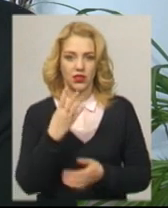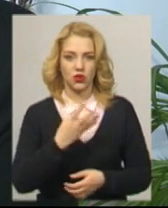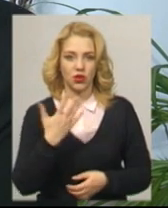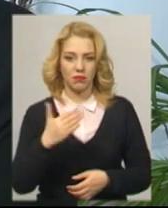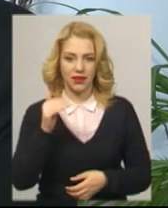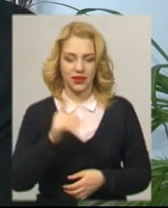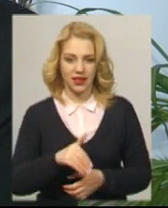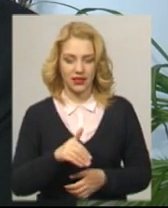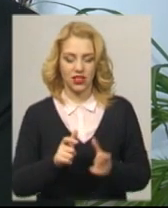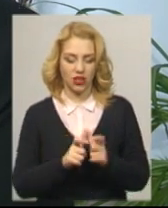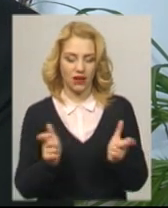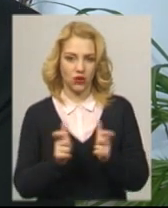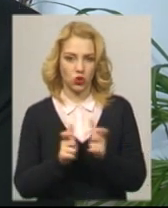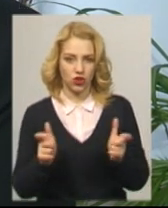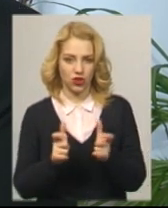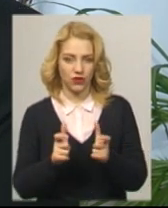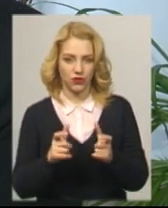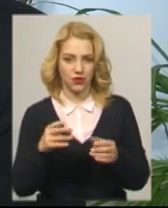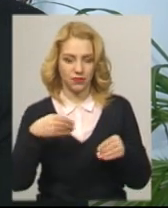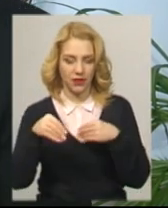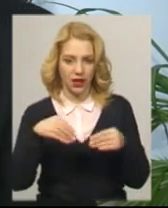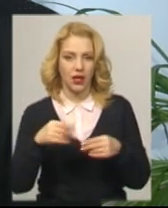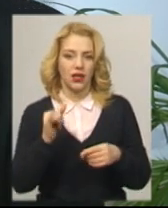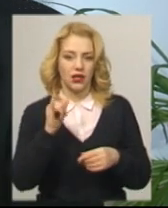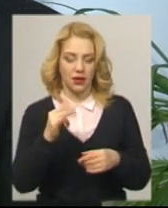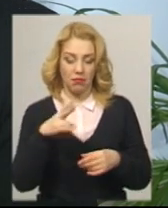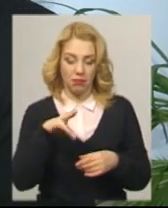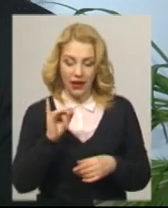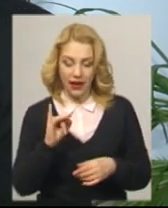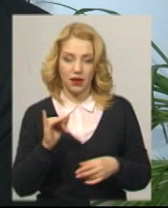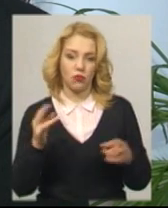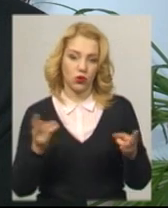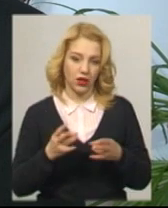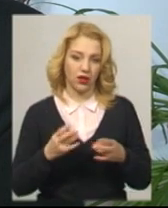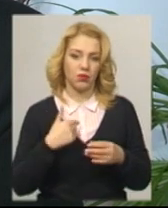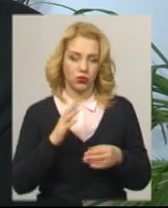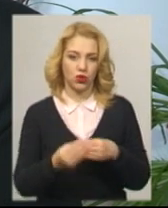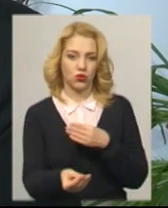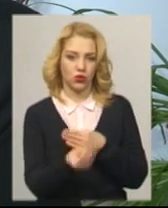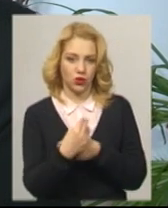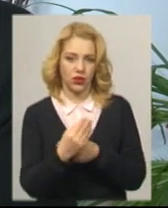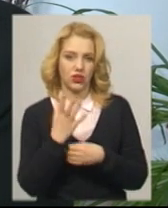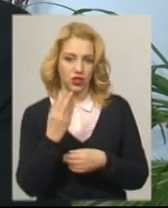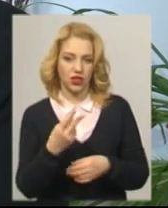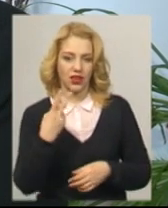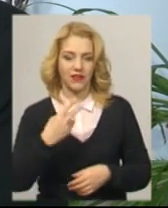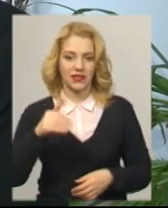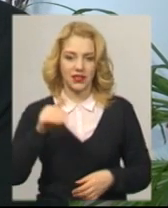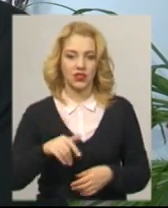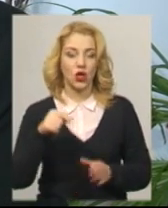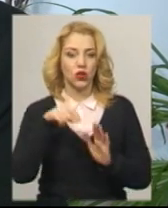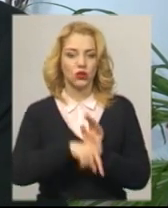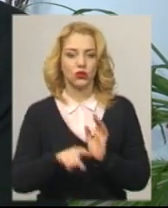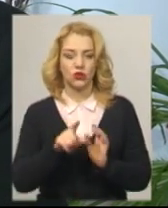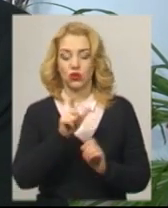квиток, тобто видача буде при потребі, нам буде додано ще 20 тисяч. Тобто те, що